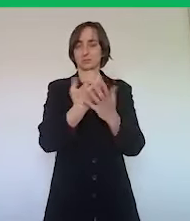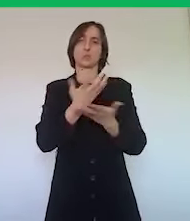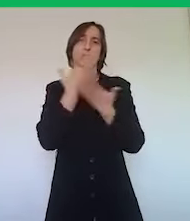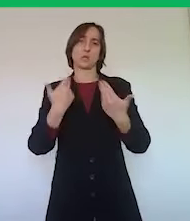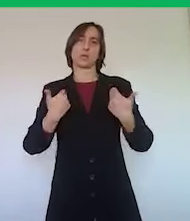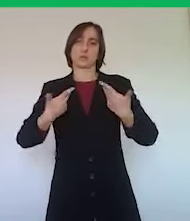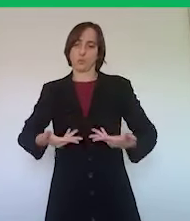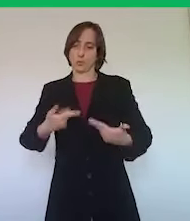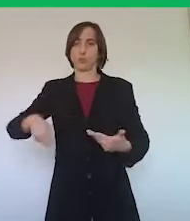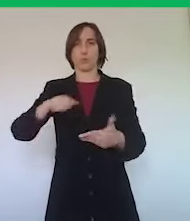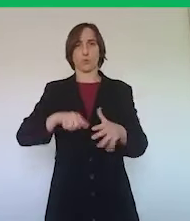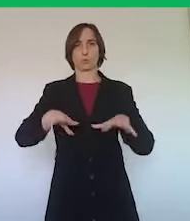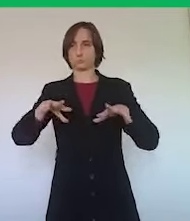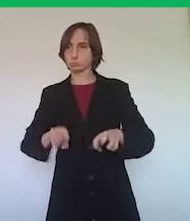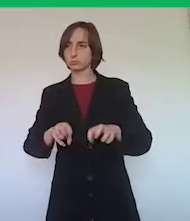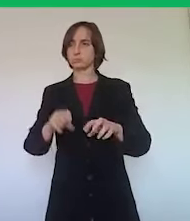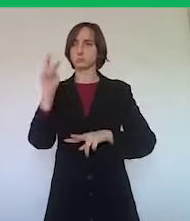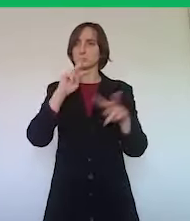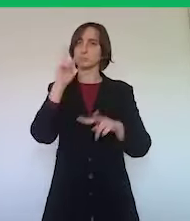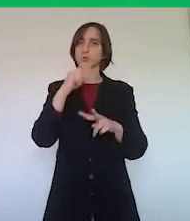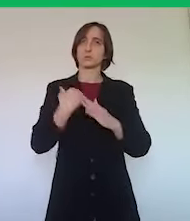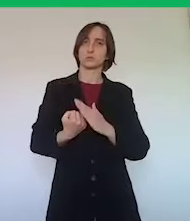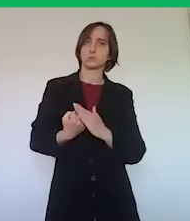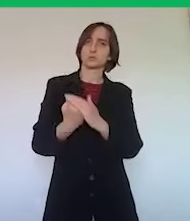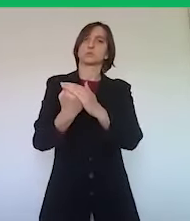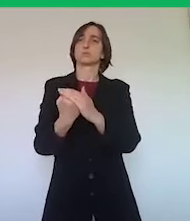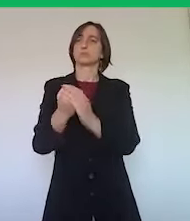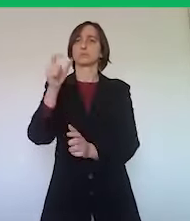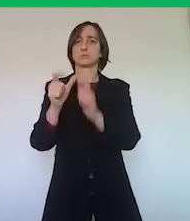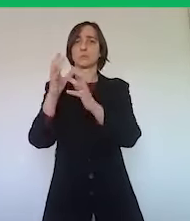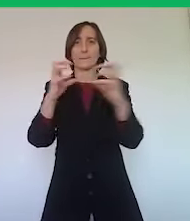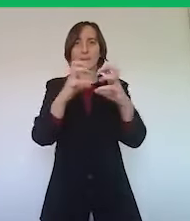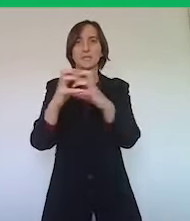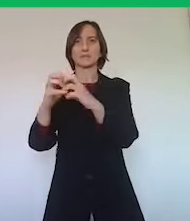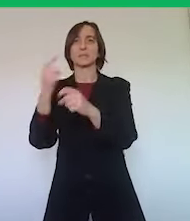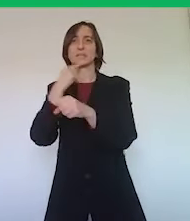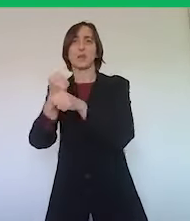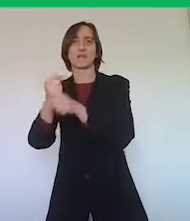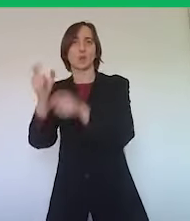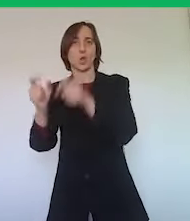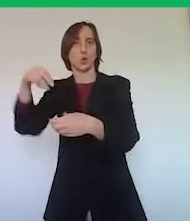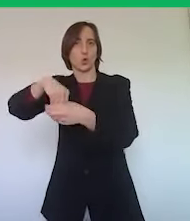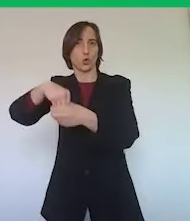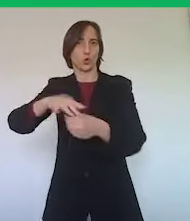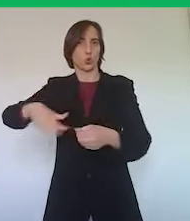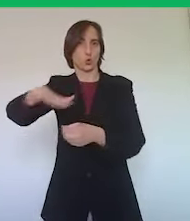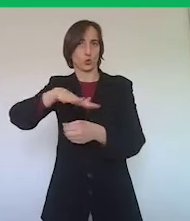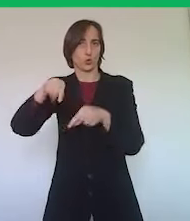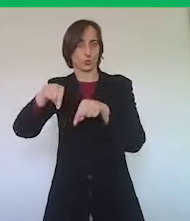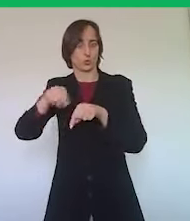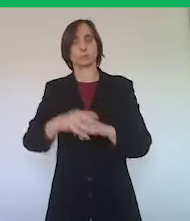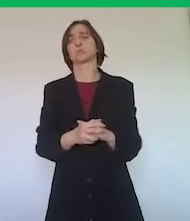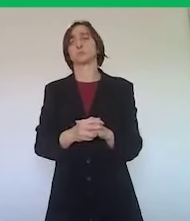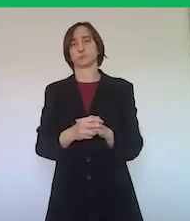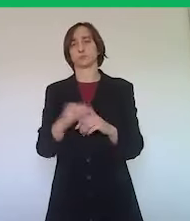campo, siamo al lavoro naturalmente per sostenere le imprese, per sostenere i lavoratori del comparto e parto subito con alcune